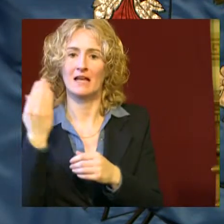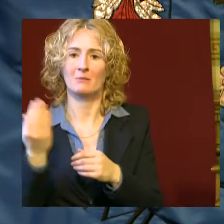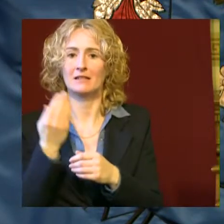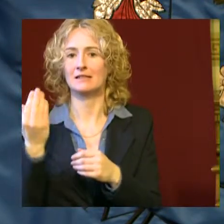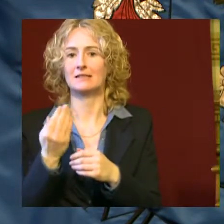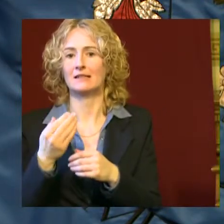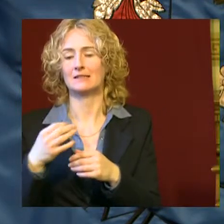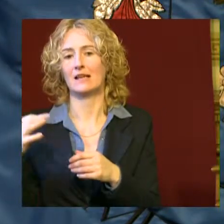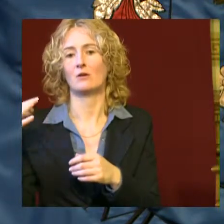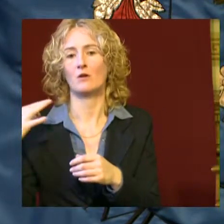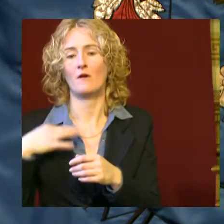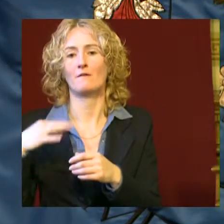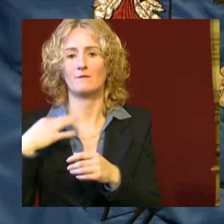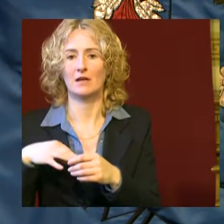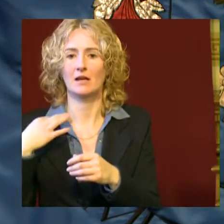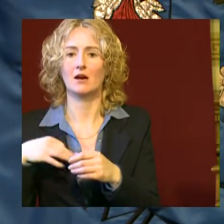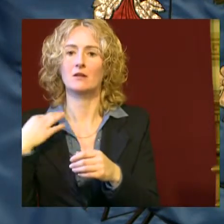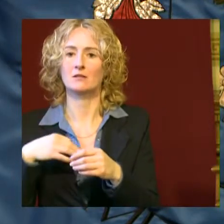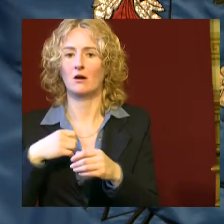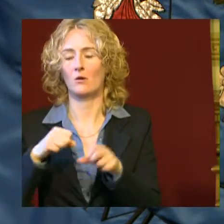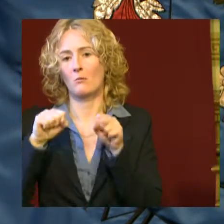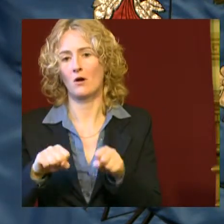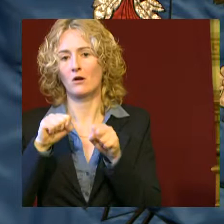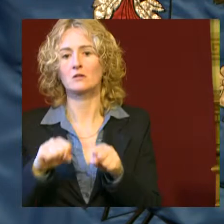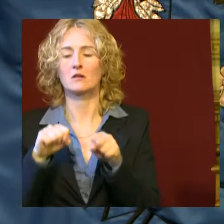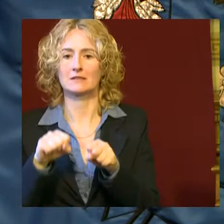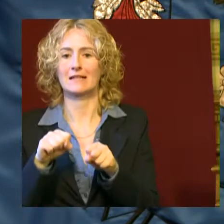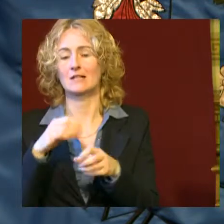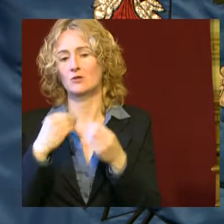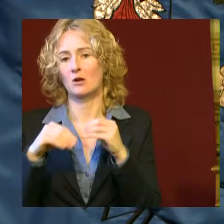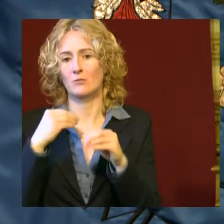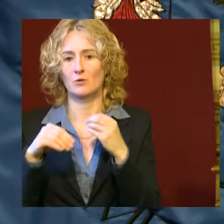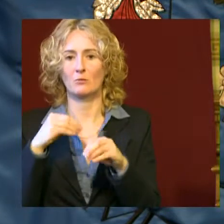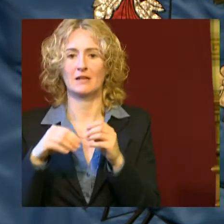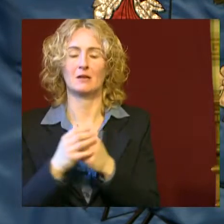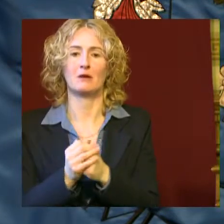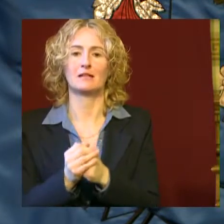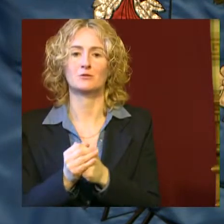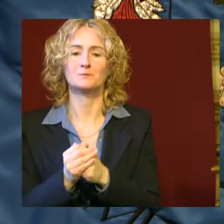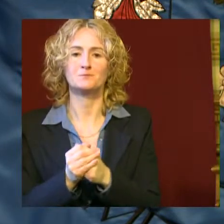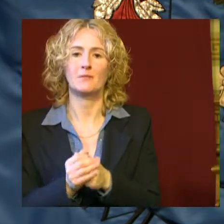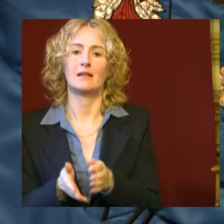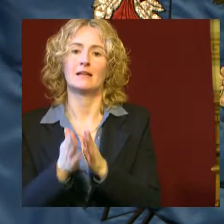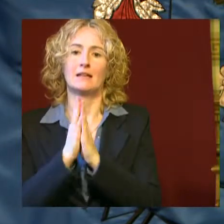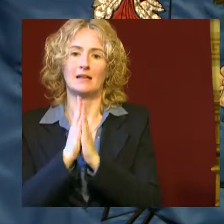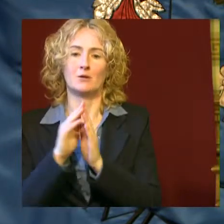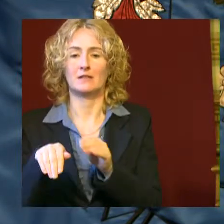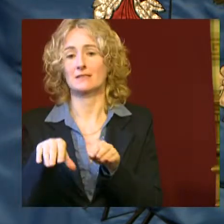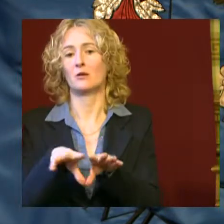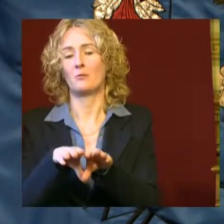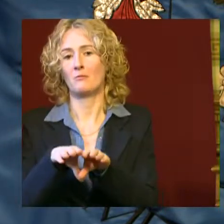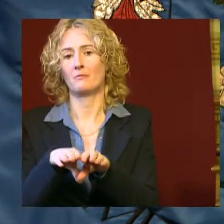utcai lakóotthon működését, ahol jelenleg is élnek migráns fiatalok. Kérjük azt a belügyminisztériumtól, hogy ezt a befogadó otthont vigye el a Béla